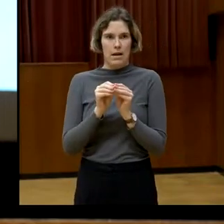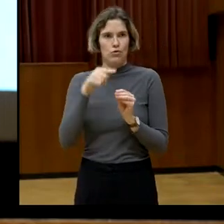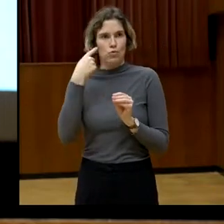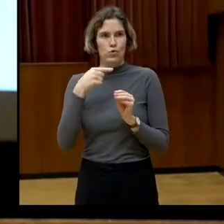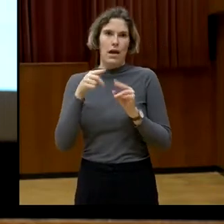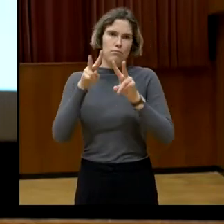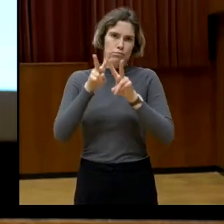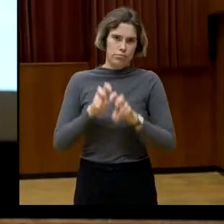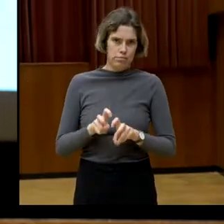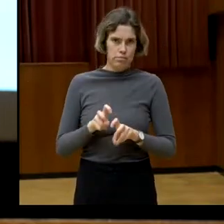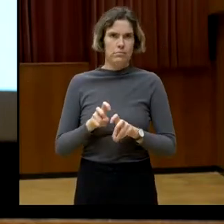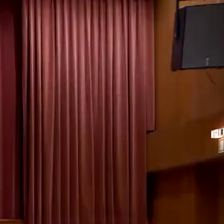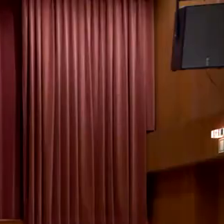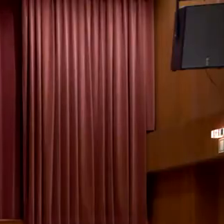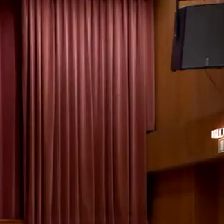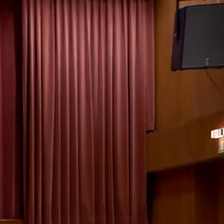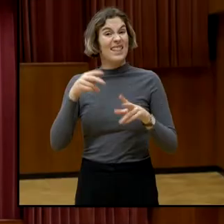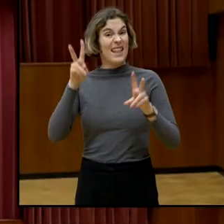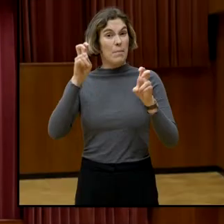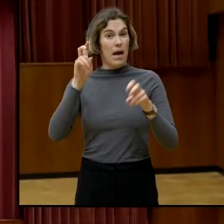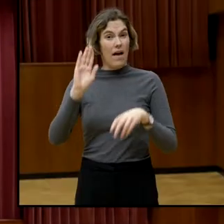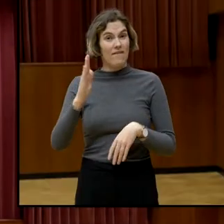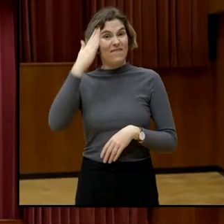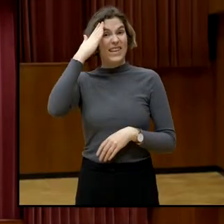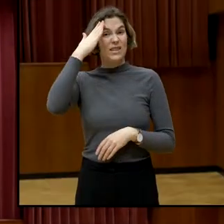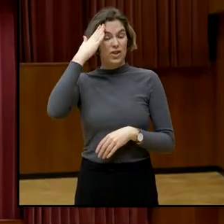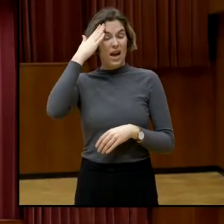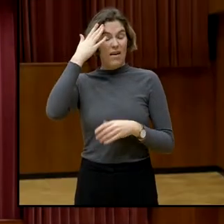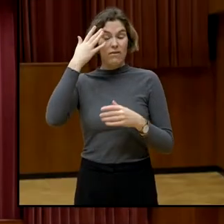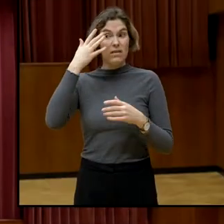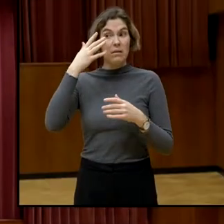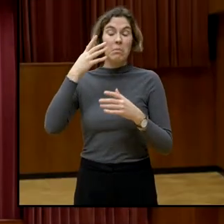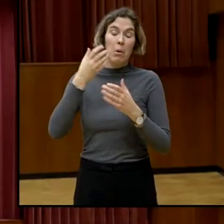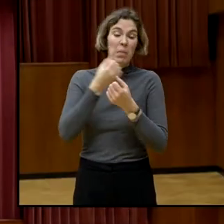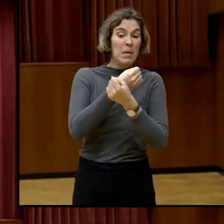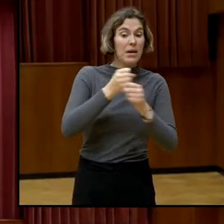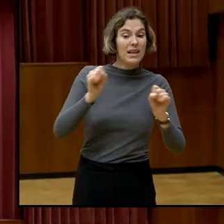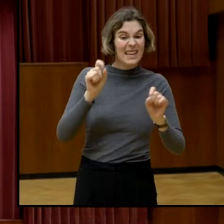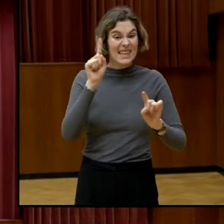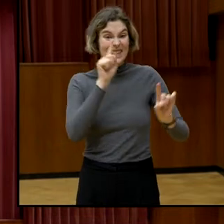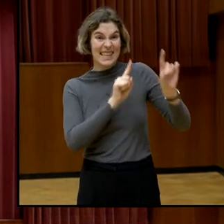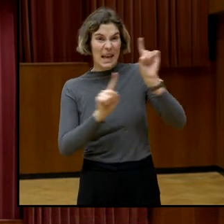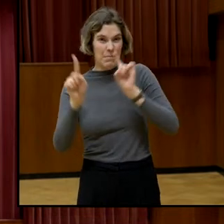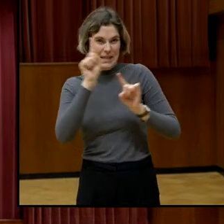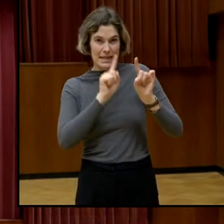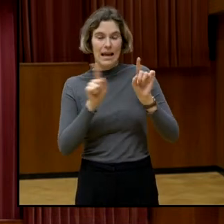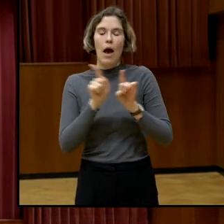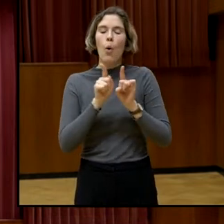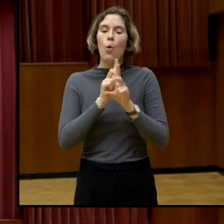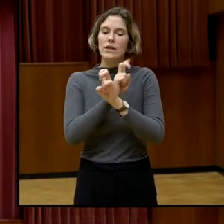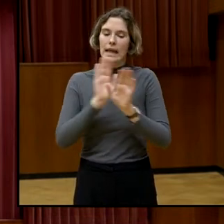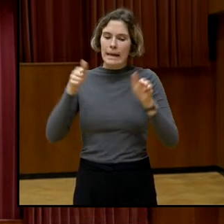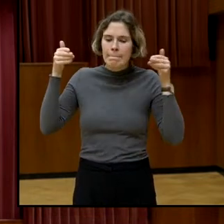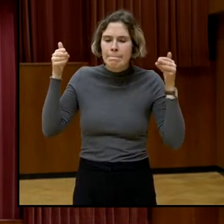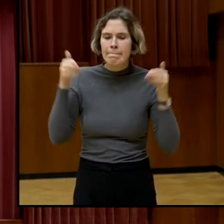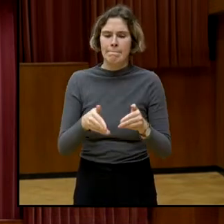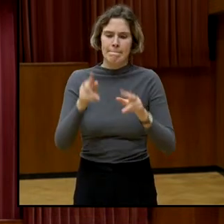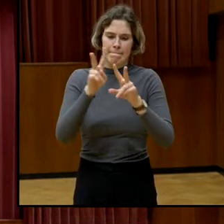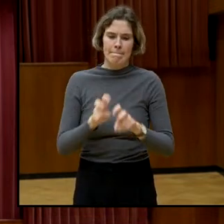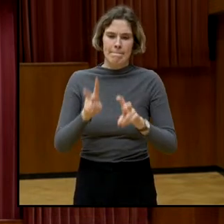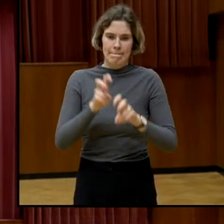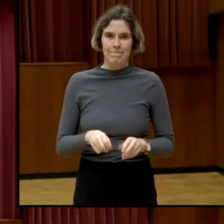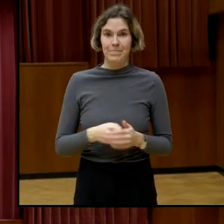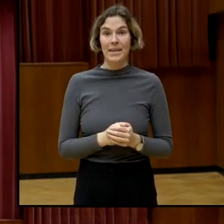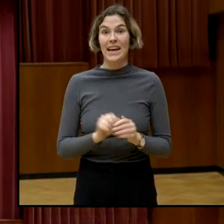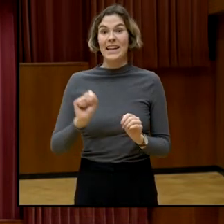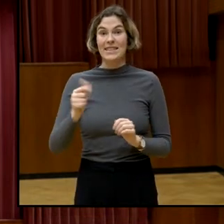wir uns mit dem Thema der Wissenschafts und Demokratie-Skepsis auseinandergesetzt haben, mit Schwerpunkt auf Österreich. Das andere Bild habe